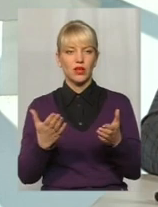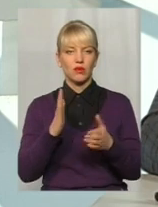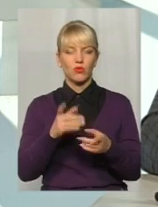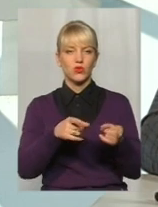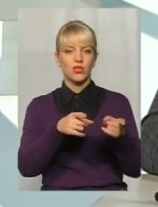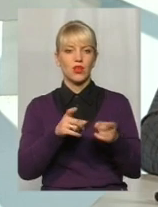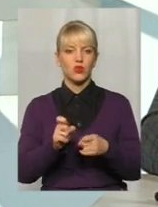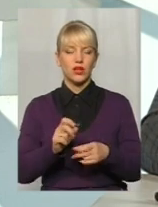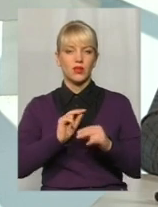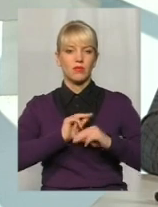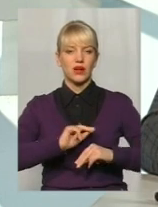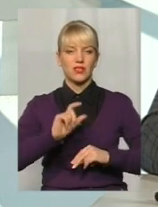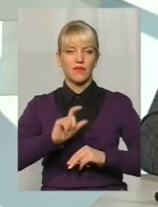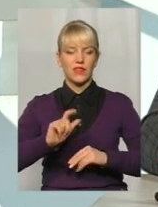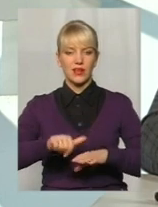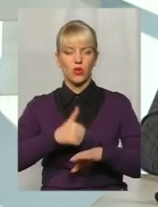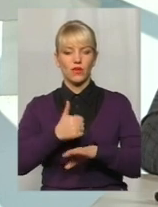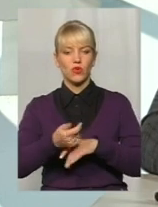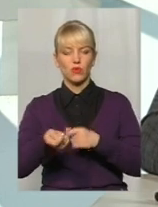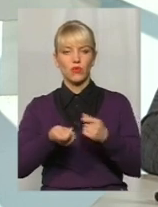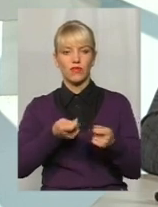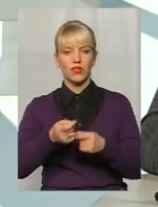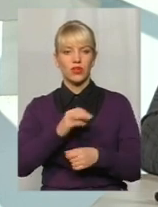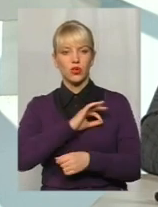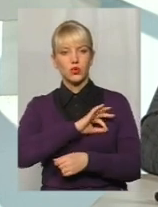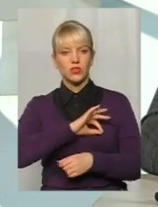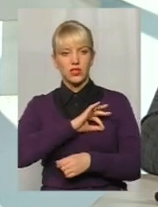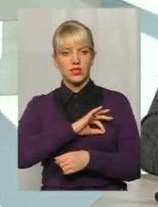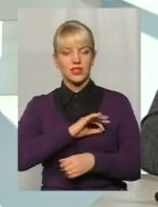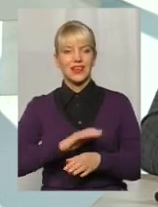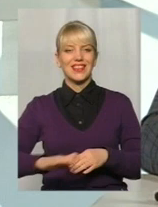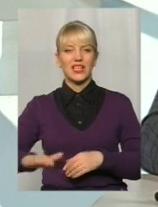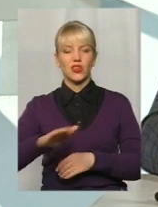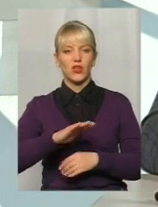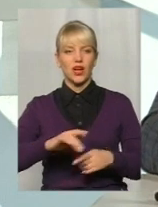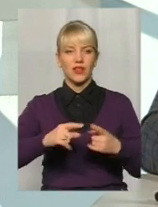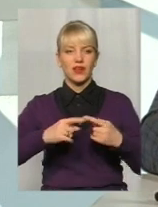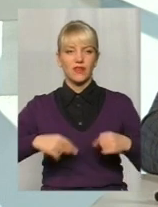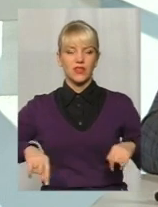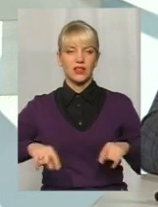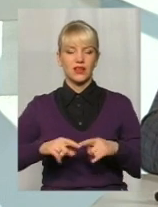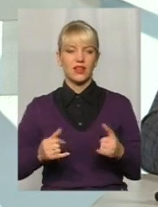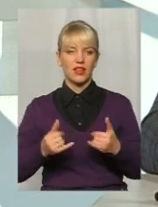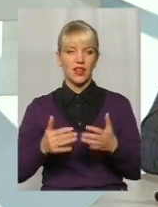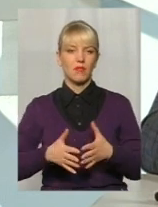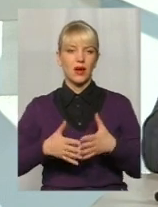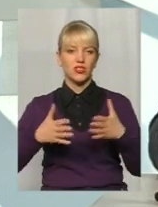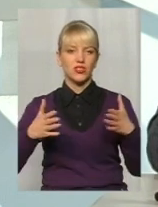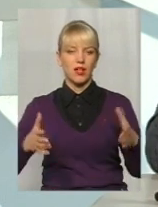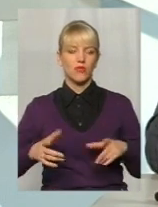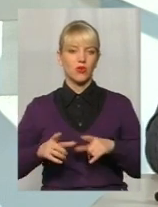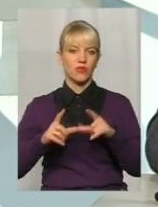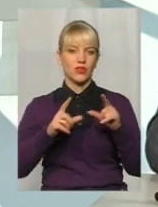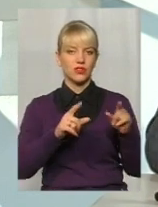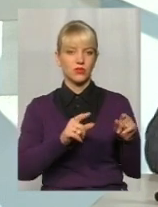залучатися працівники головного управління юстиції, територіальних відділів ДВС для масштабного виїзду